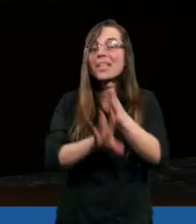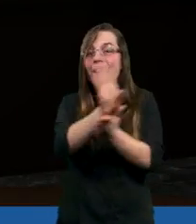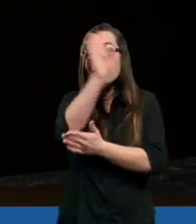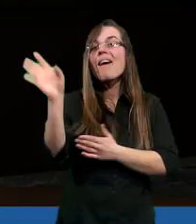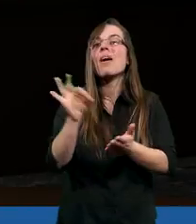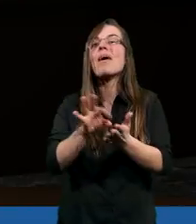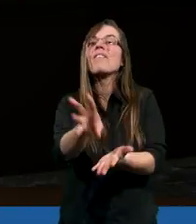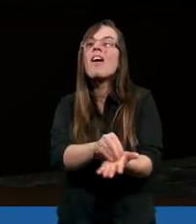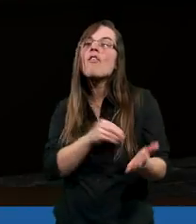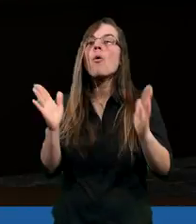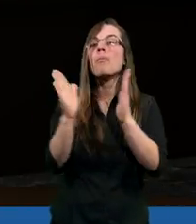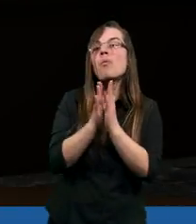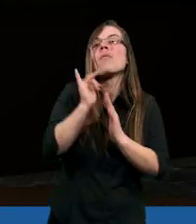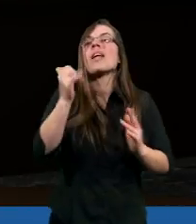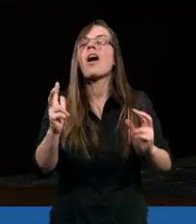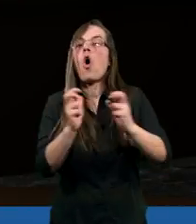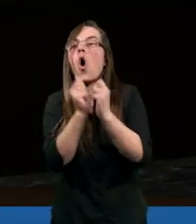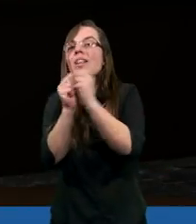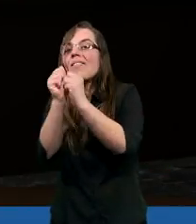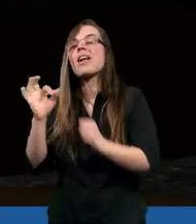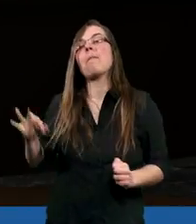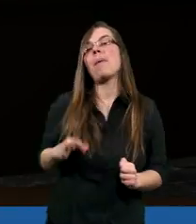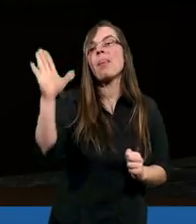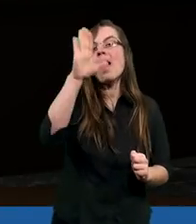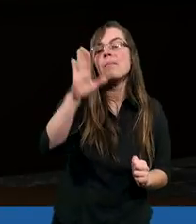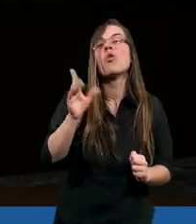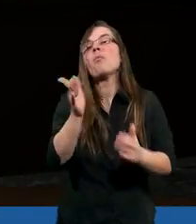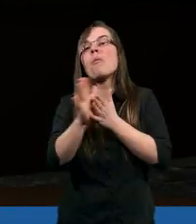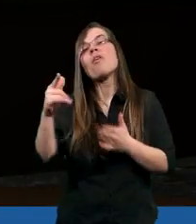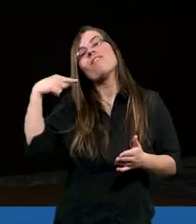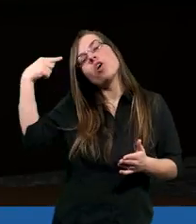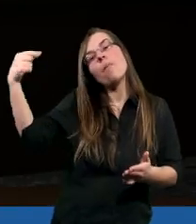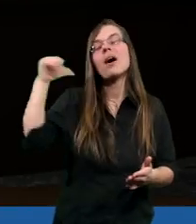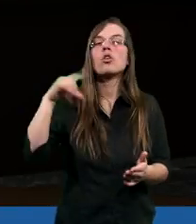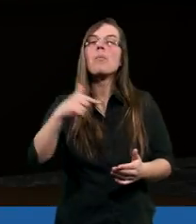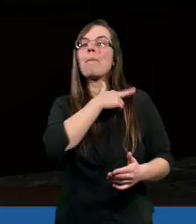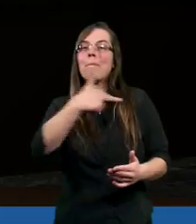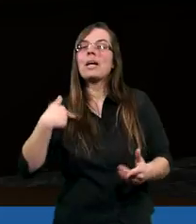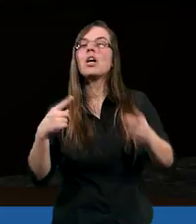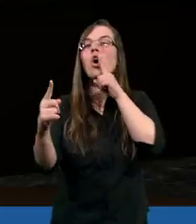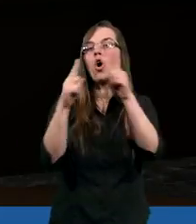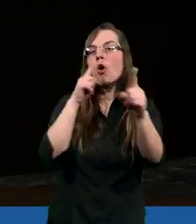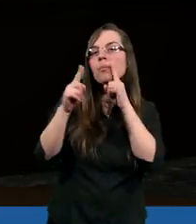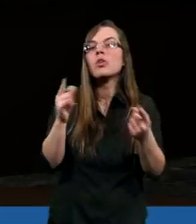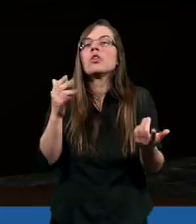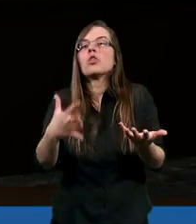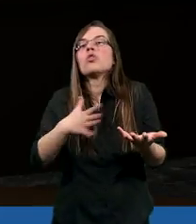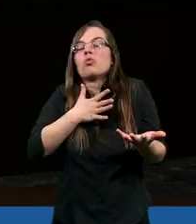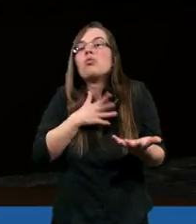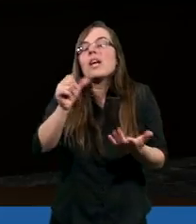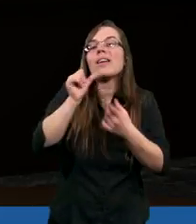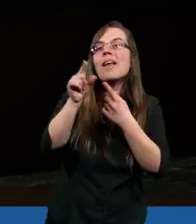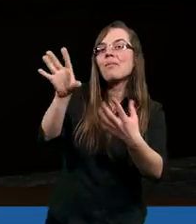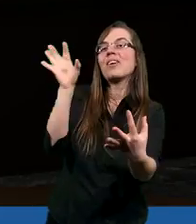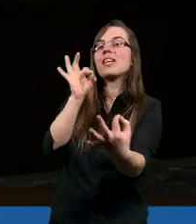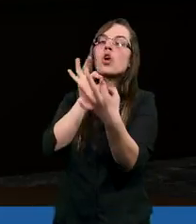modlitwy, w jaki sposób odkrywać Pana Boga? No bo proszę sobie wyobrazić, że my rozmawiamy, czujemy się, że jesteśmy w